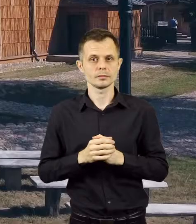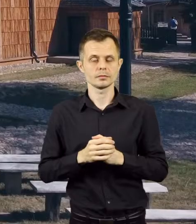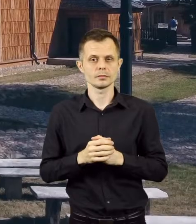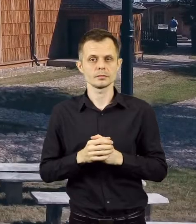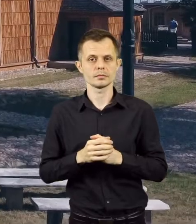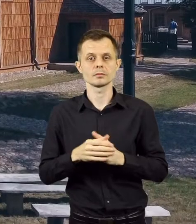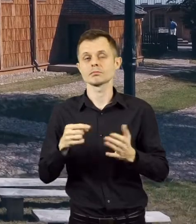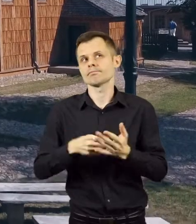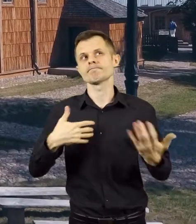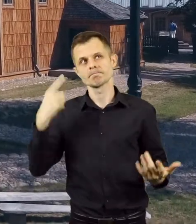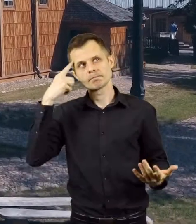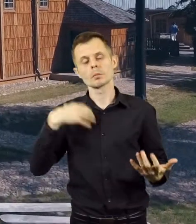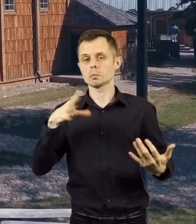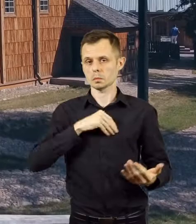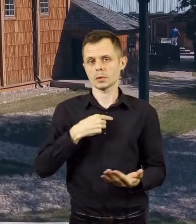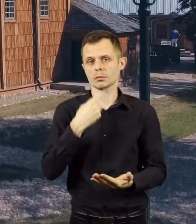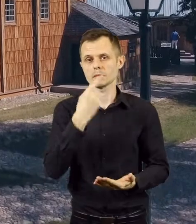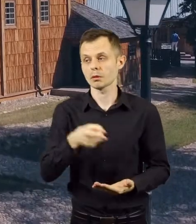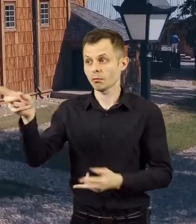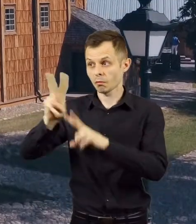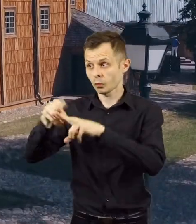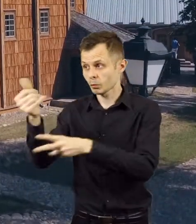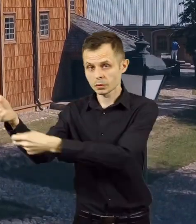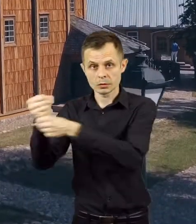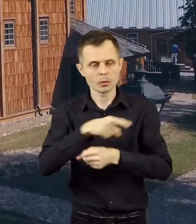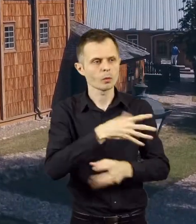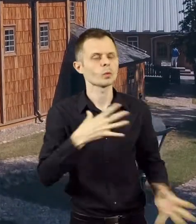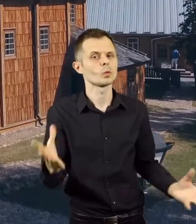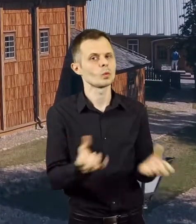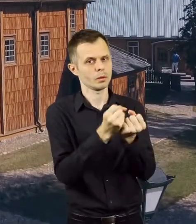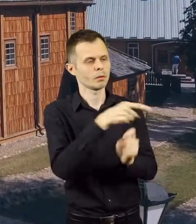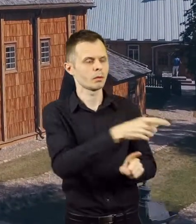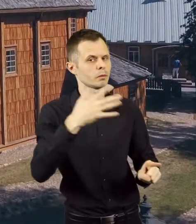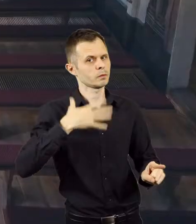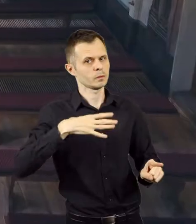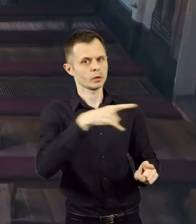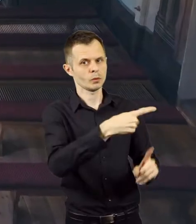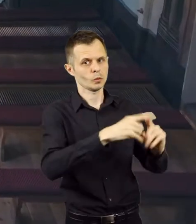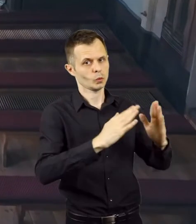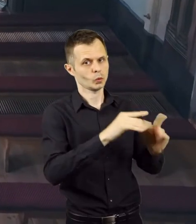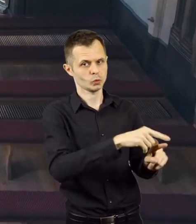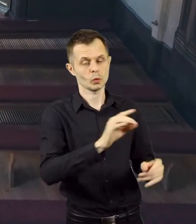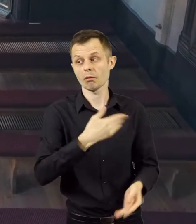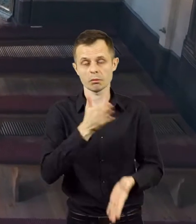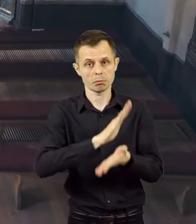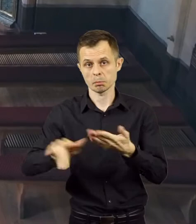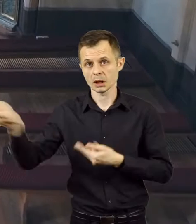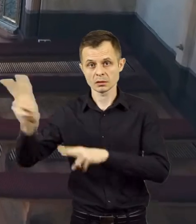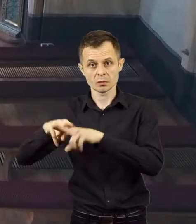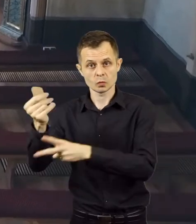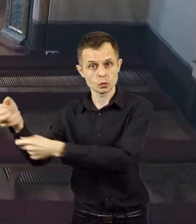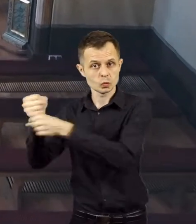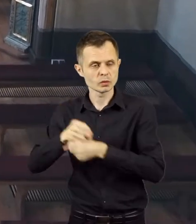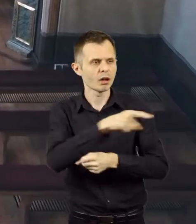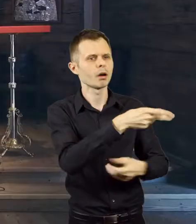i tutaj można by powiedzieć, że te fundusze uratowały wielką wartość. I gdyby nie te fundusze,